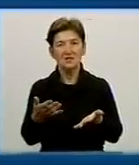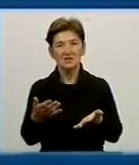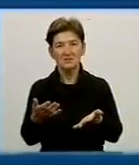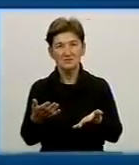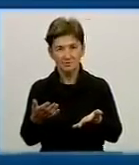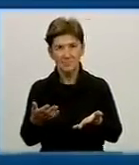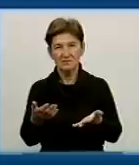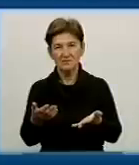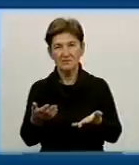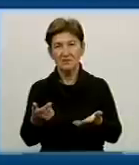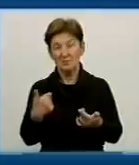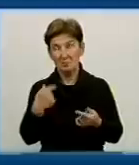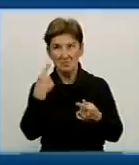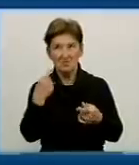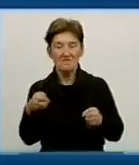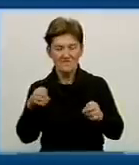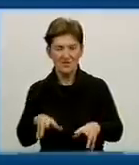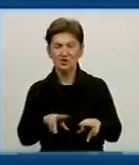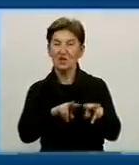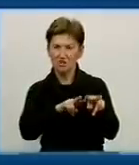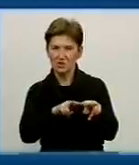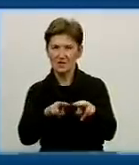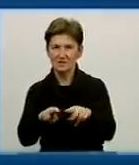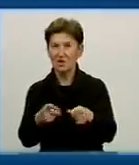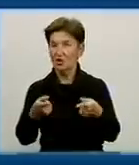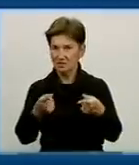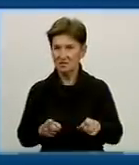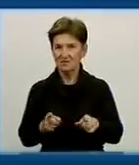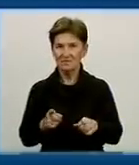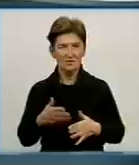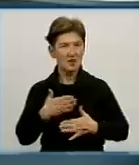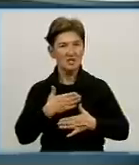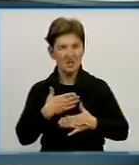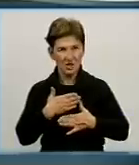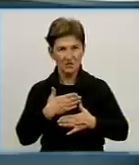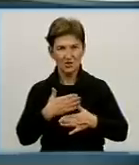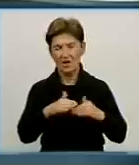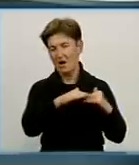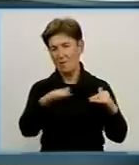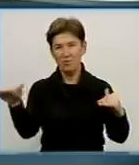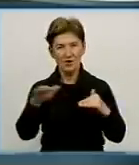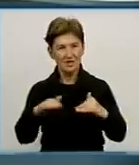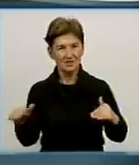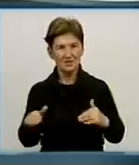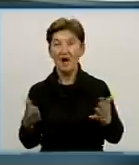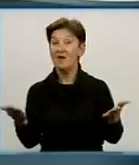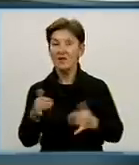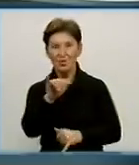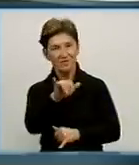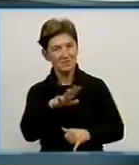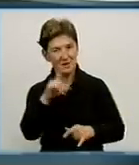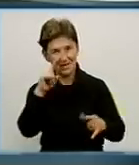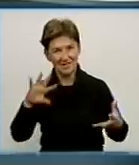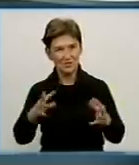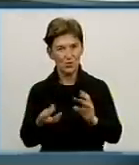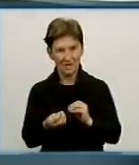Ягодами. Так. І ми вирішили дослідити, то що дійсно на наших продуктових полицях. І що дійсно? Які у вас результати? На